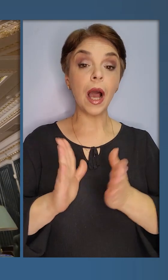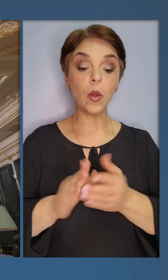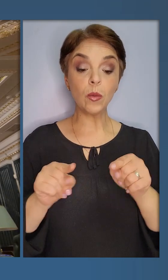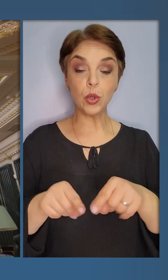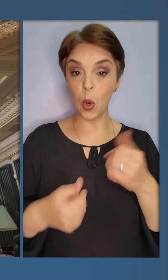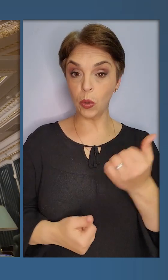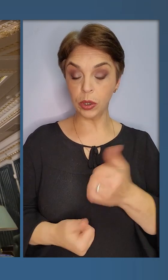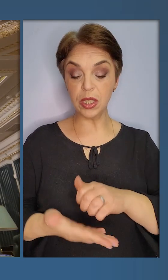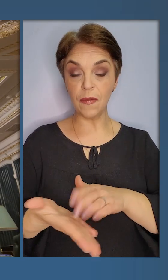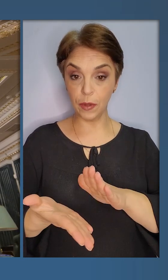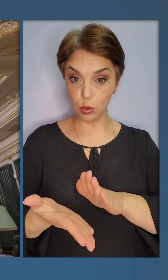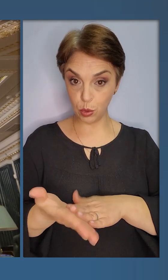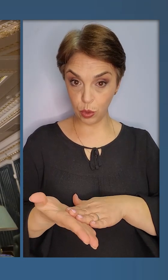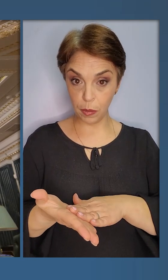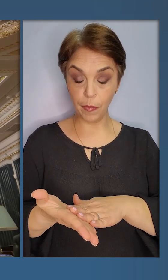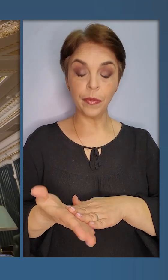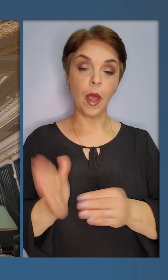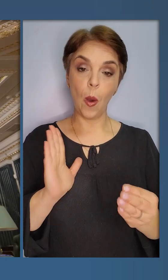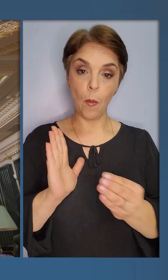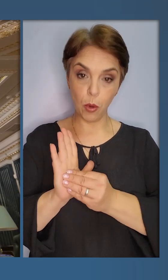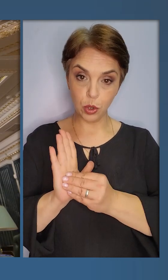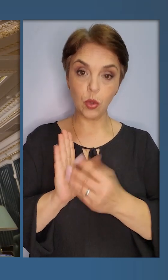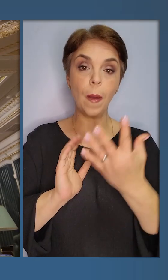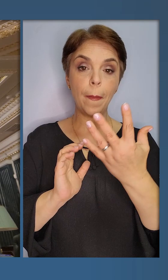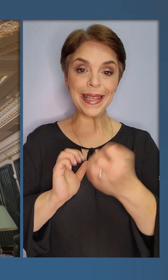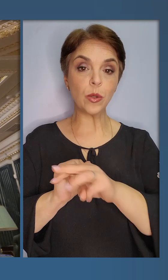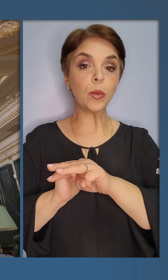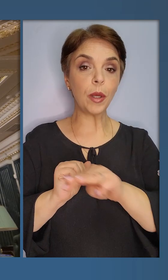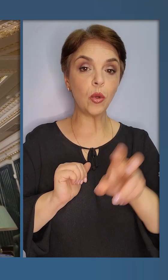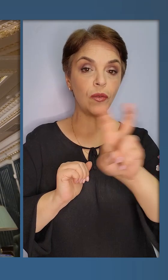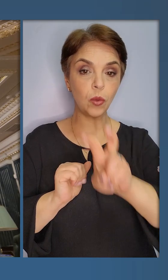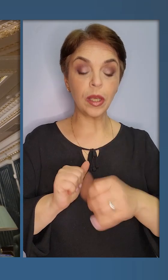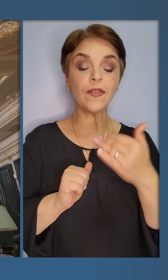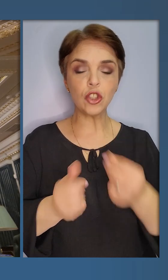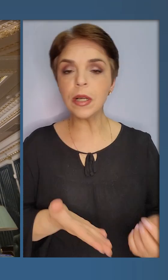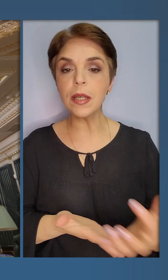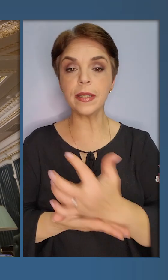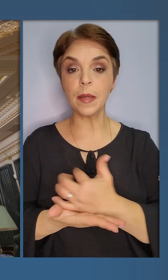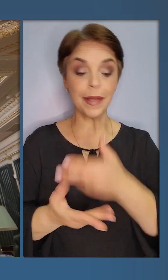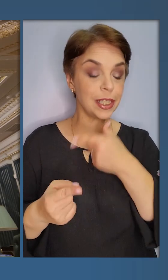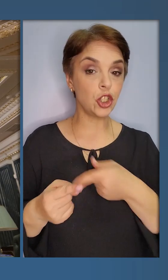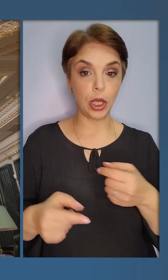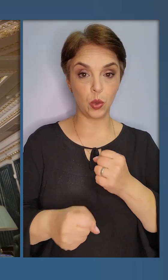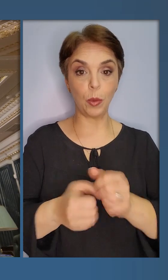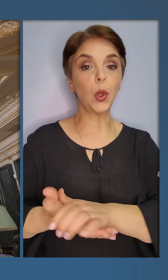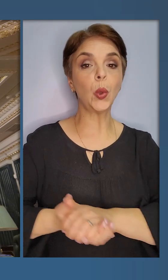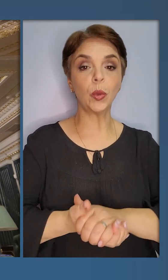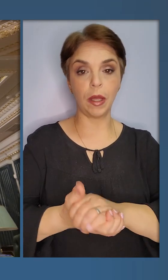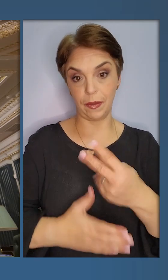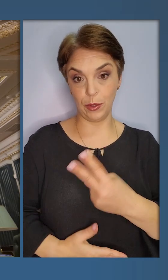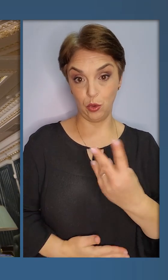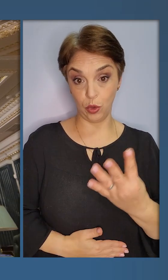цього тижня фіксуємо позначку в 500 мільйонів доларів, які вже зібрані за час роботи